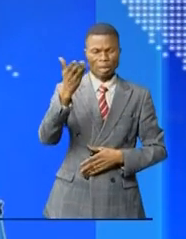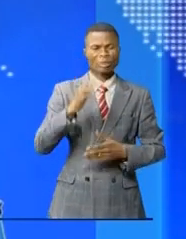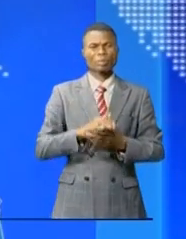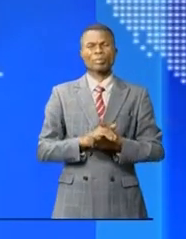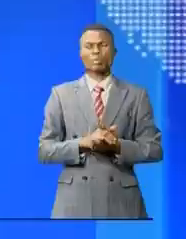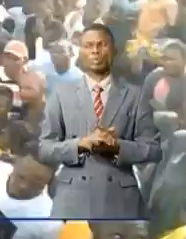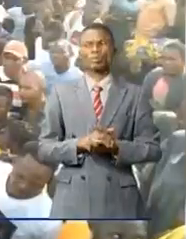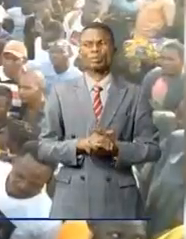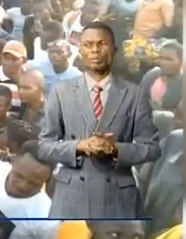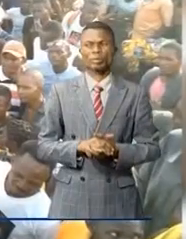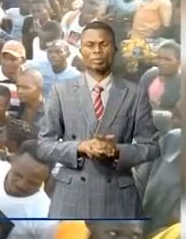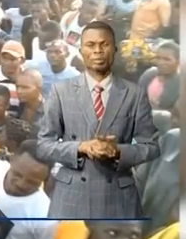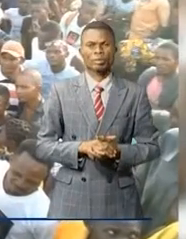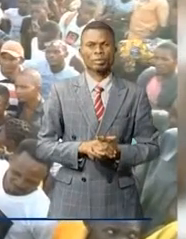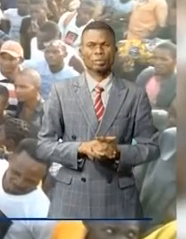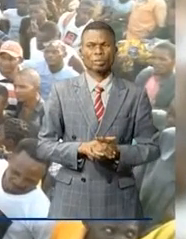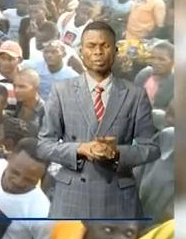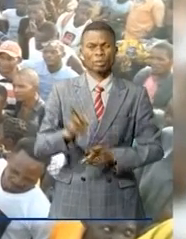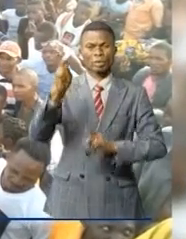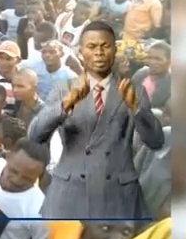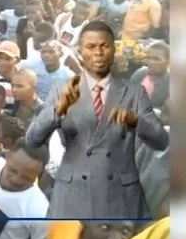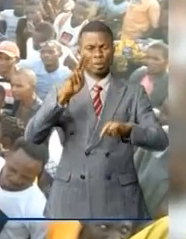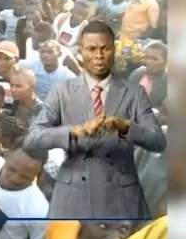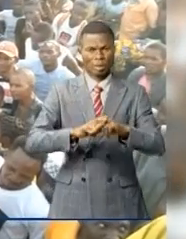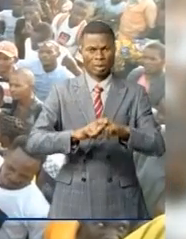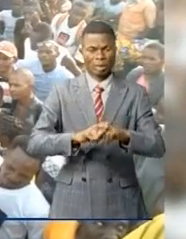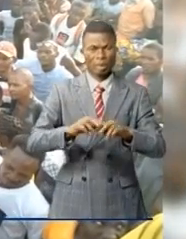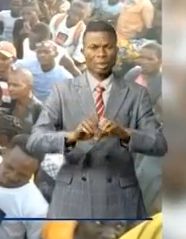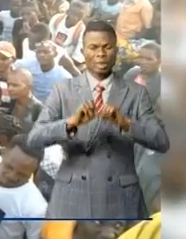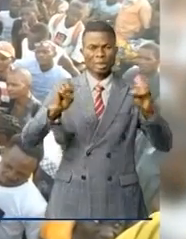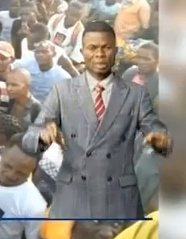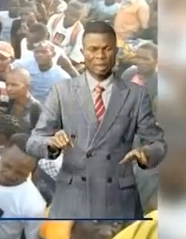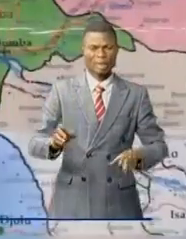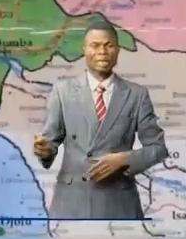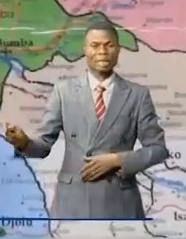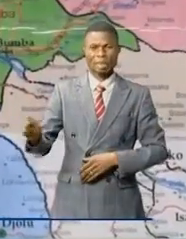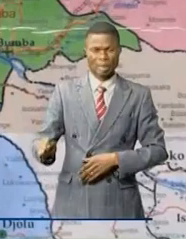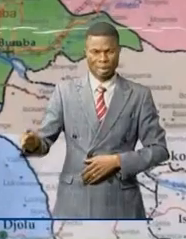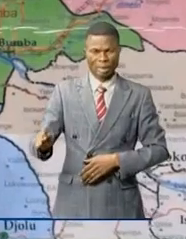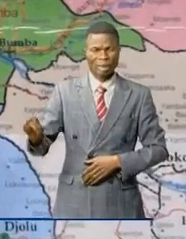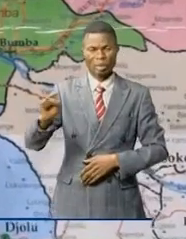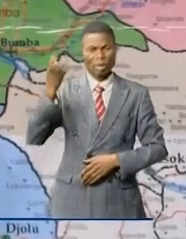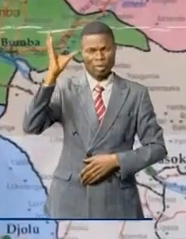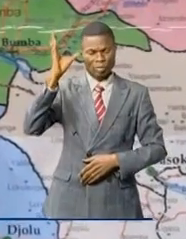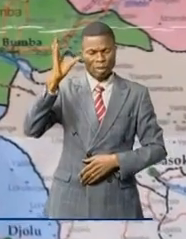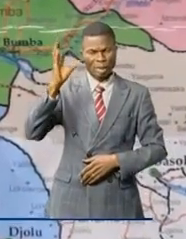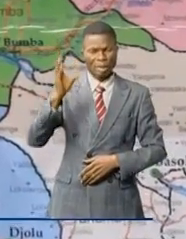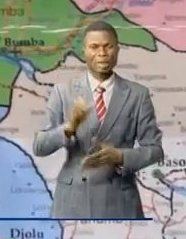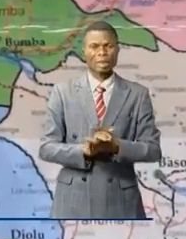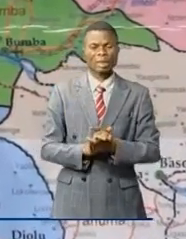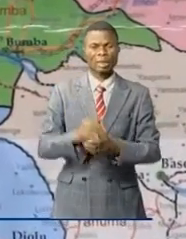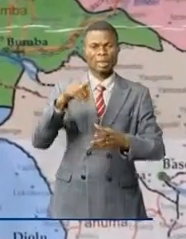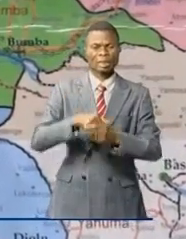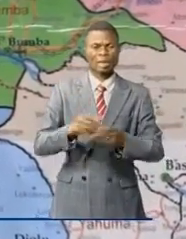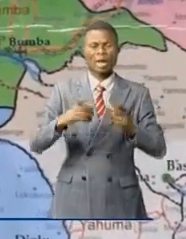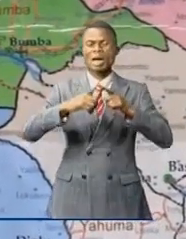Rombouillou. Nos compatriotes vivant dans la cinquantaine de secteurs, chefferies, groupements, villages et localités, disséminés dans l'élevance